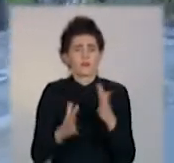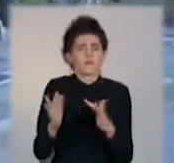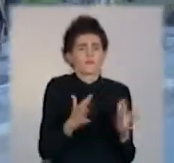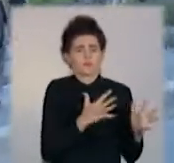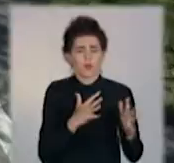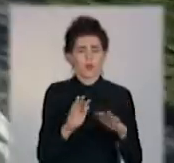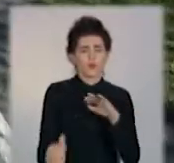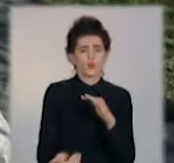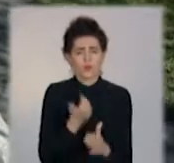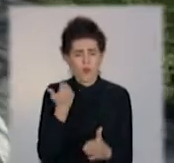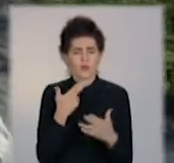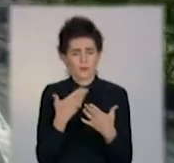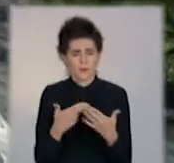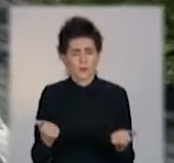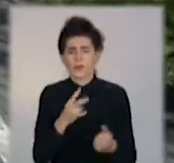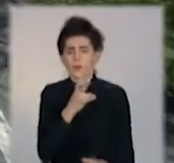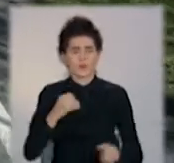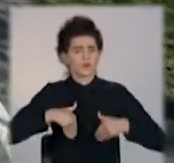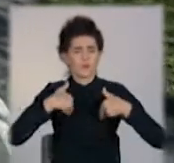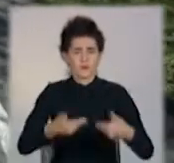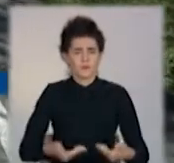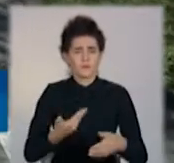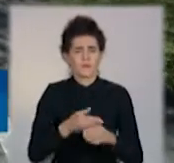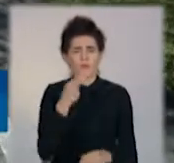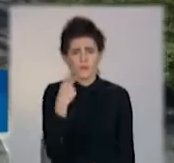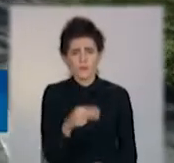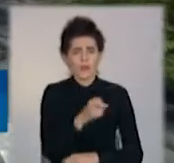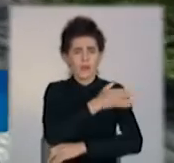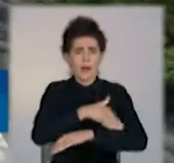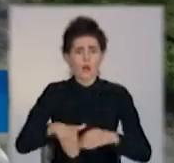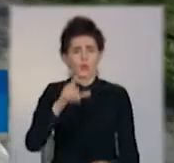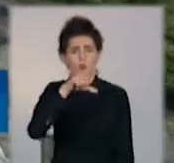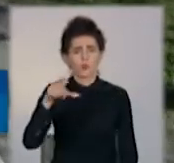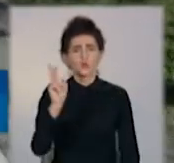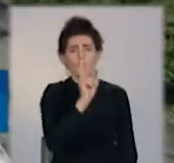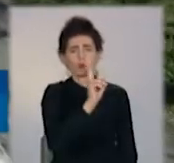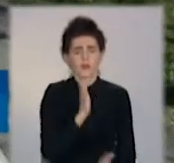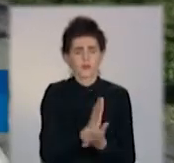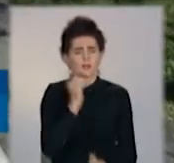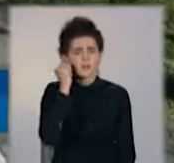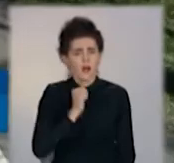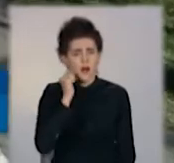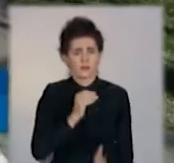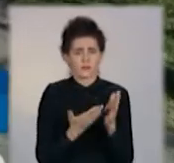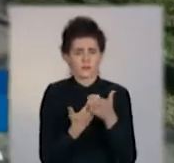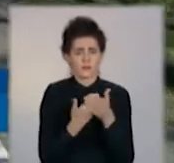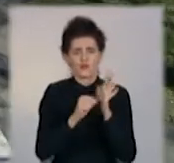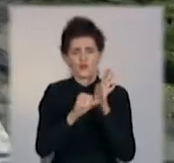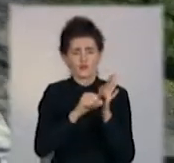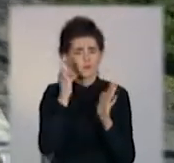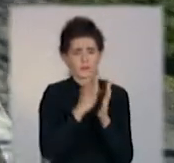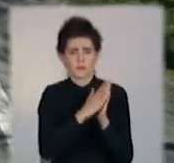нововведення? Також не рекомендують взагалі виходити на вулицю людям старше за 60 років. Виняток –